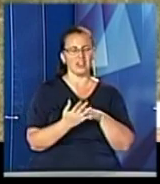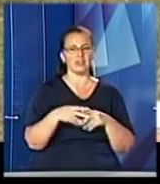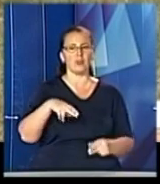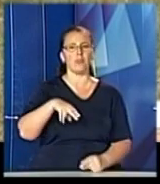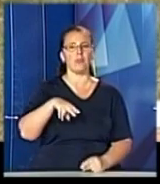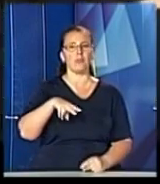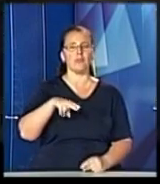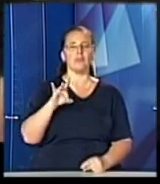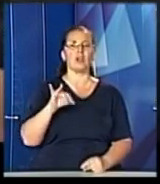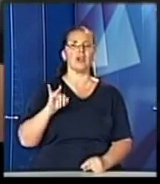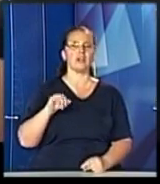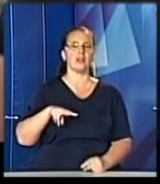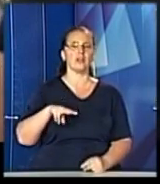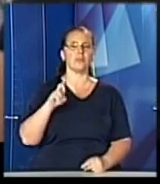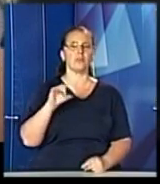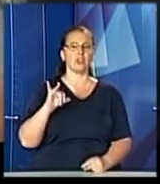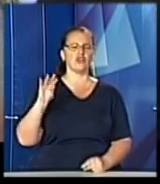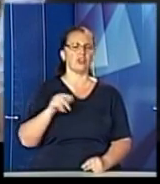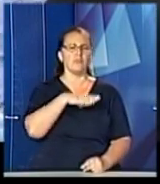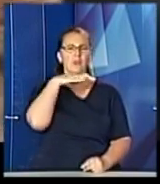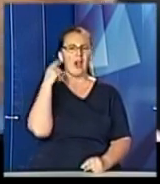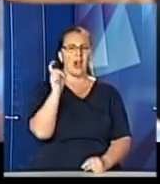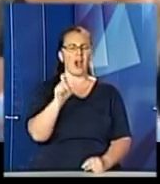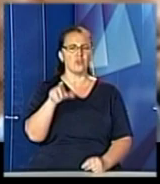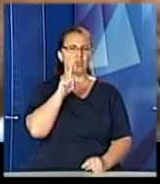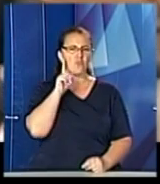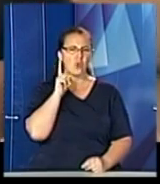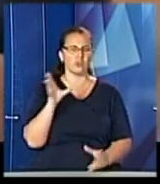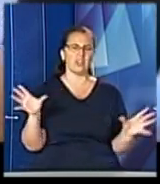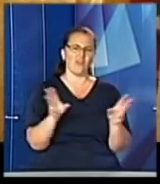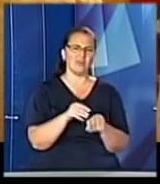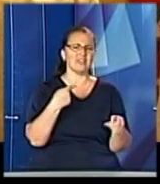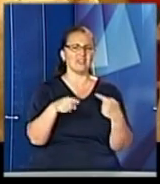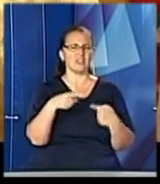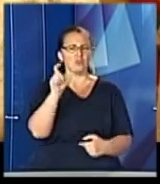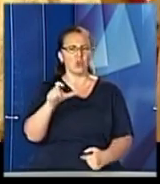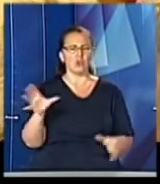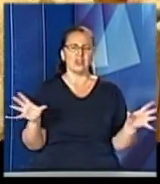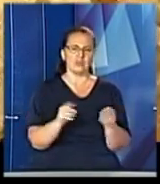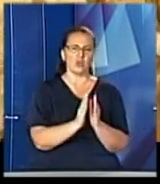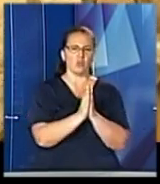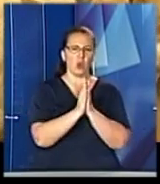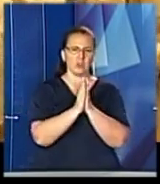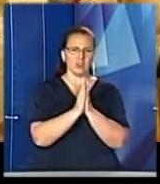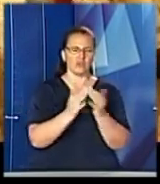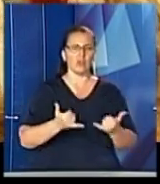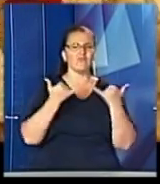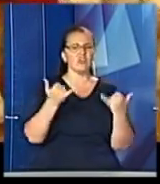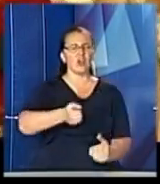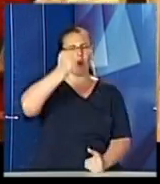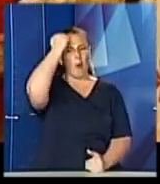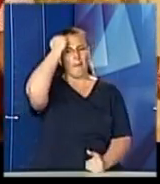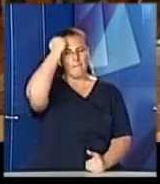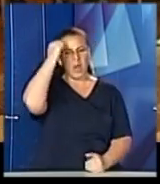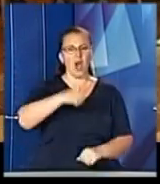Десятки юних художників з усієї України разом з місцевими та паломниками спільно молилися та вшанували пам'ять предстоятеля Української